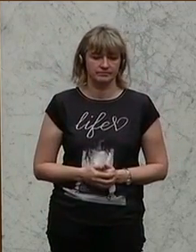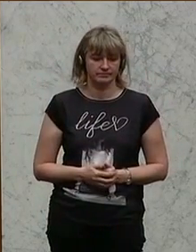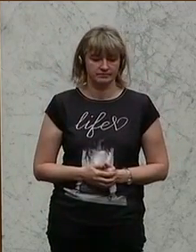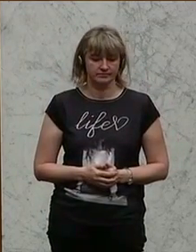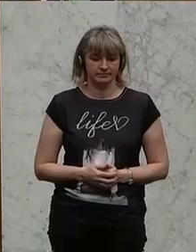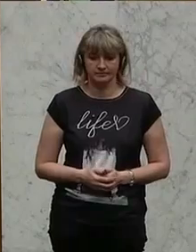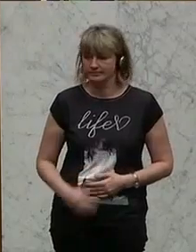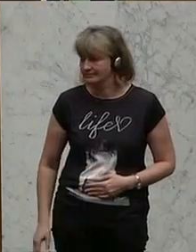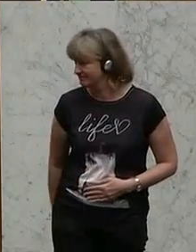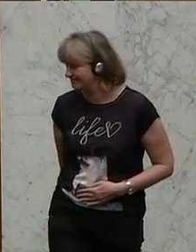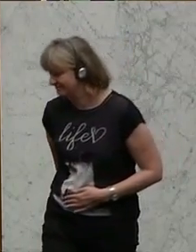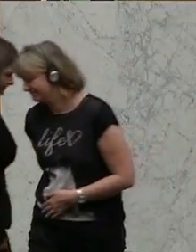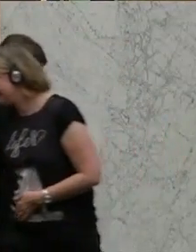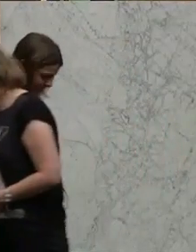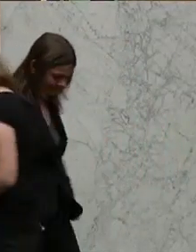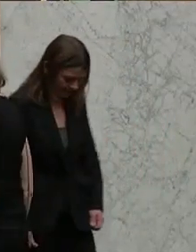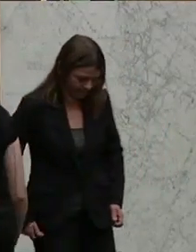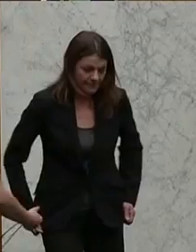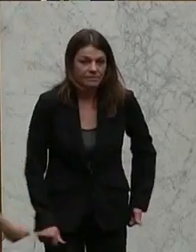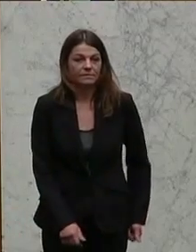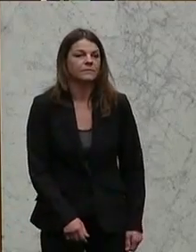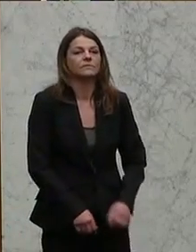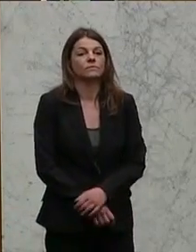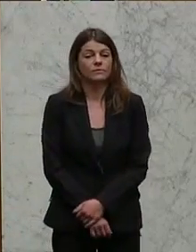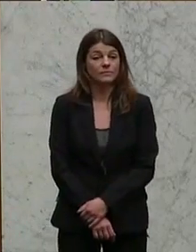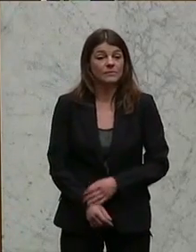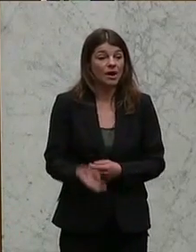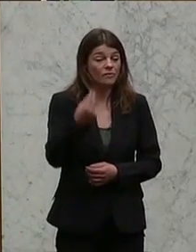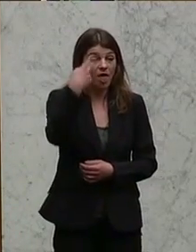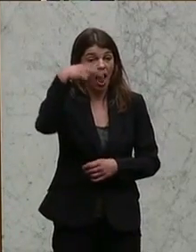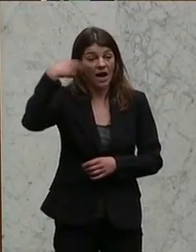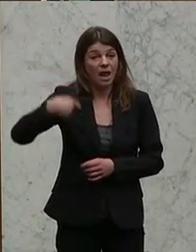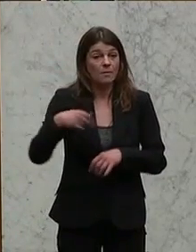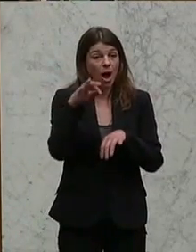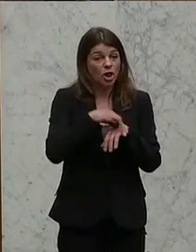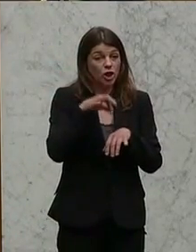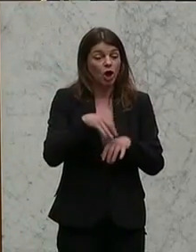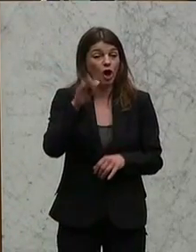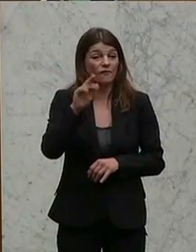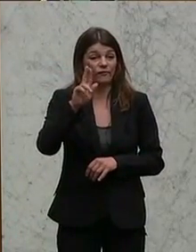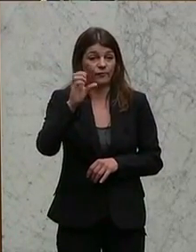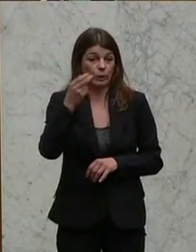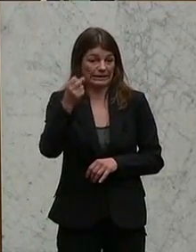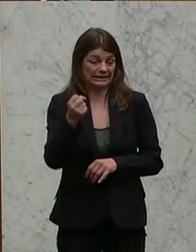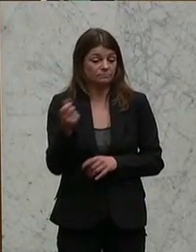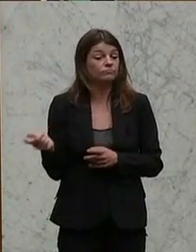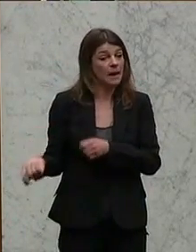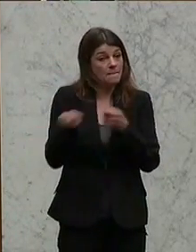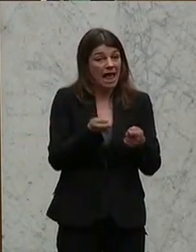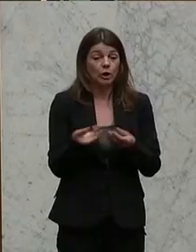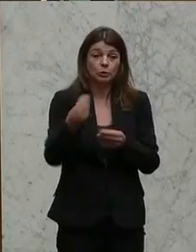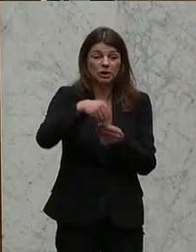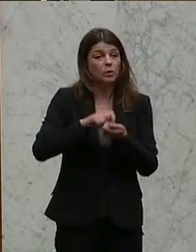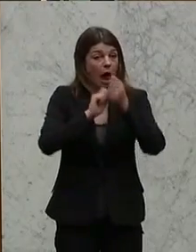Die FPÖ unternimmt also noch einen Anlauf, die Noch-Regierungsparteien zur Abschaffung der kalten